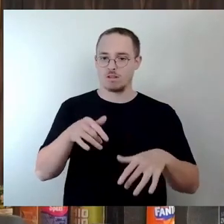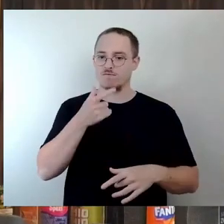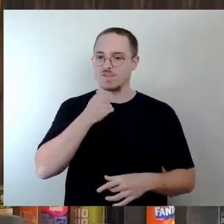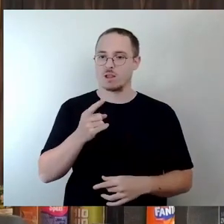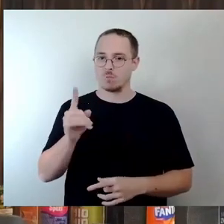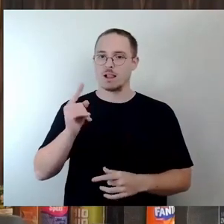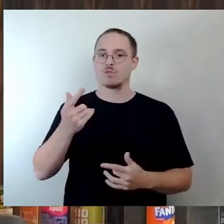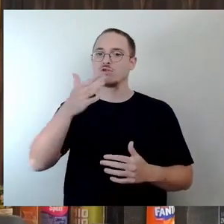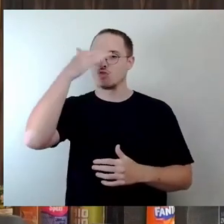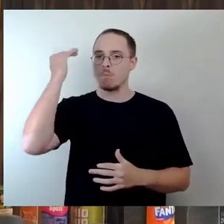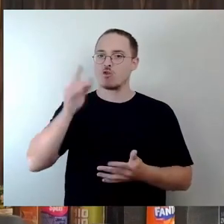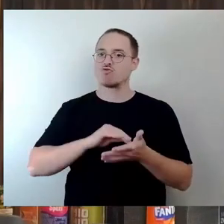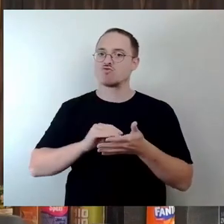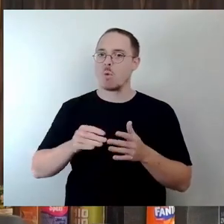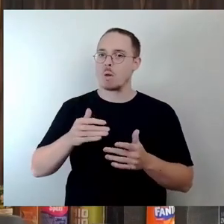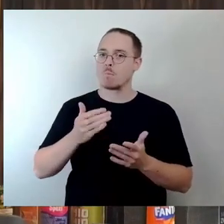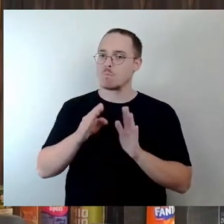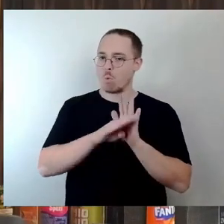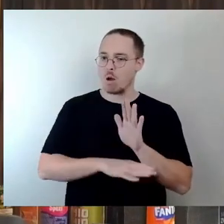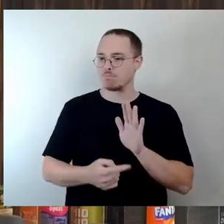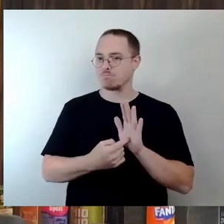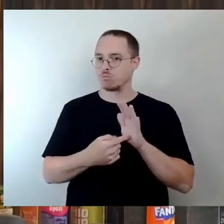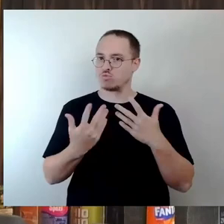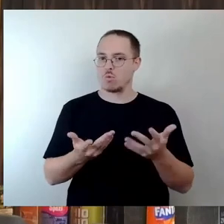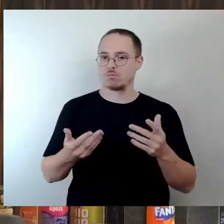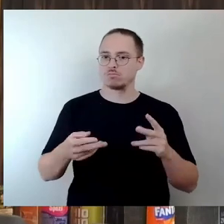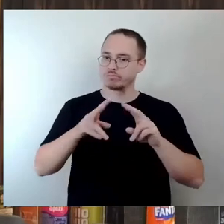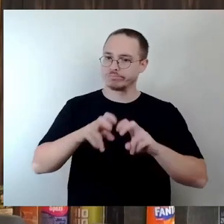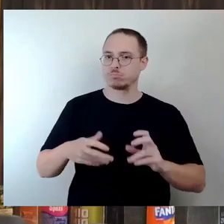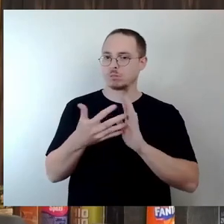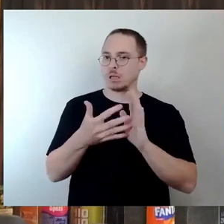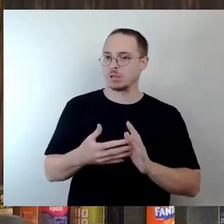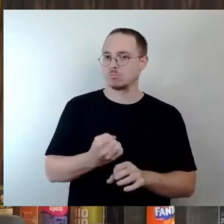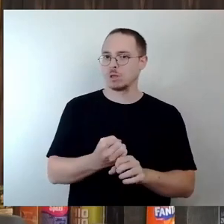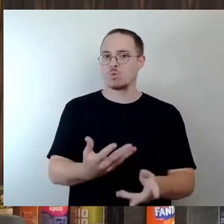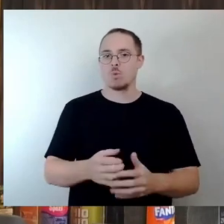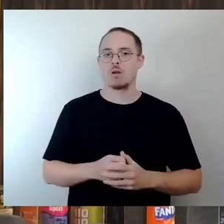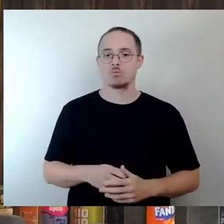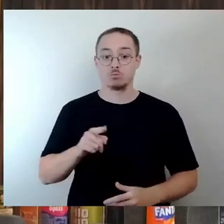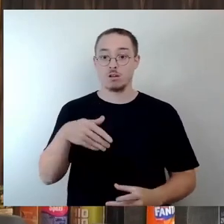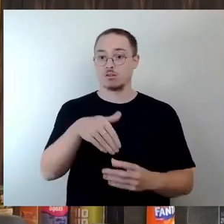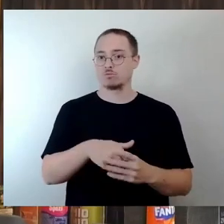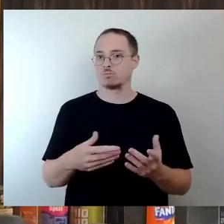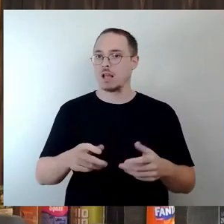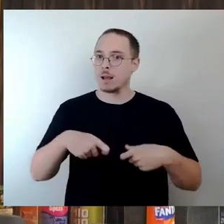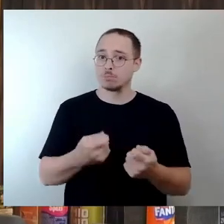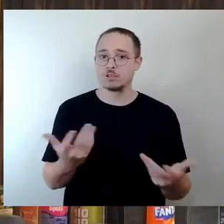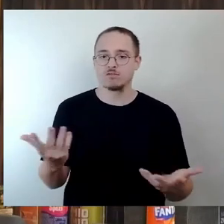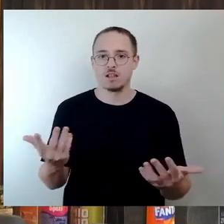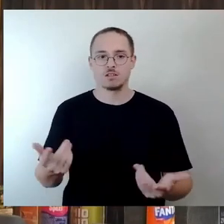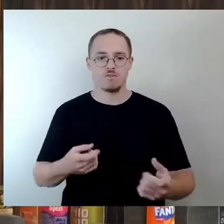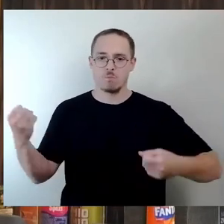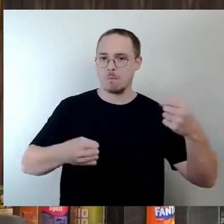steht dort in dieser Beschlusskontrolle, es sei keinerlei Vandalismus dabei festzustellen. Es ist ja sehr nachvollziehbar, dass insbesondere Schulleitungen da Sorge